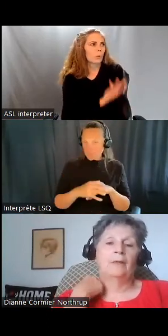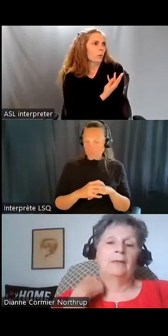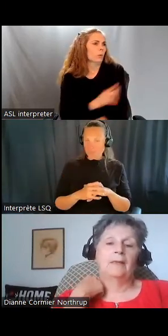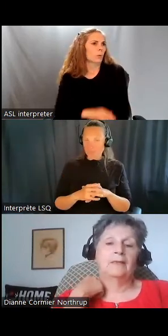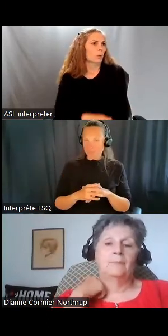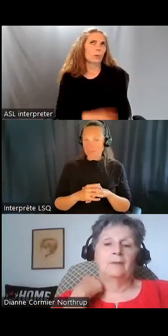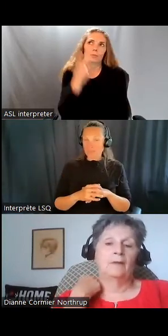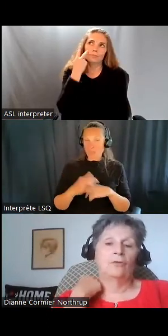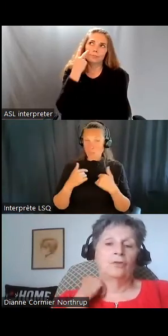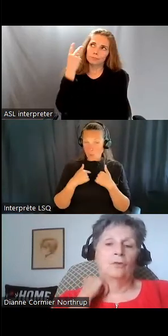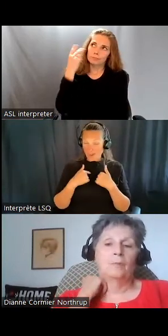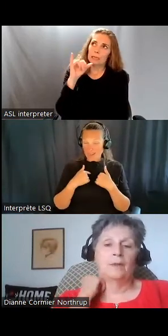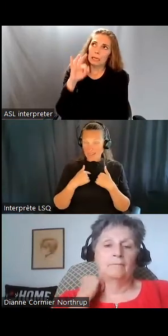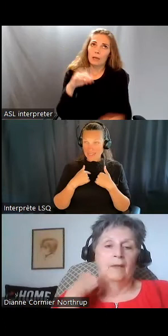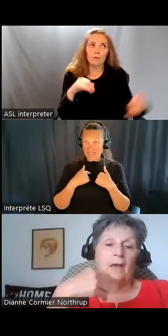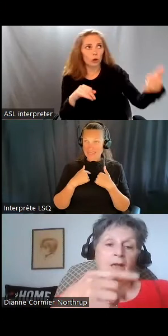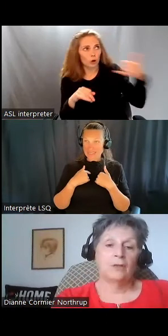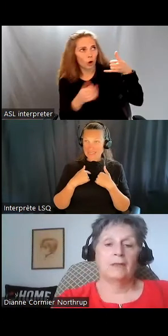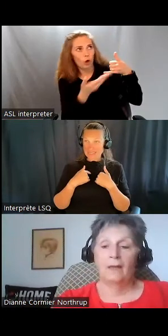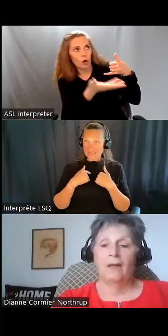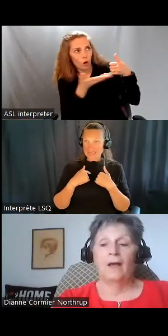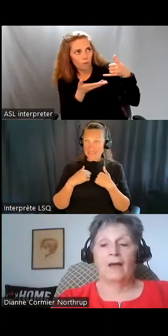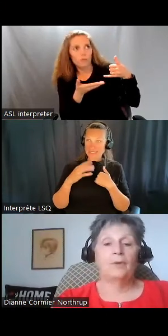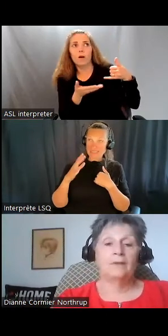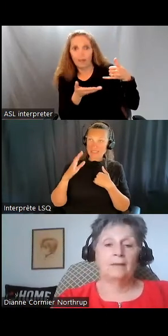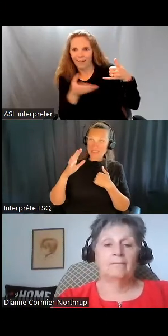Je tremble quand j'imagine ce qu'aurait été la vie de l'avant.